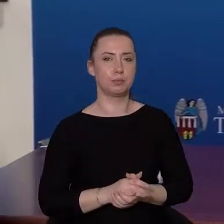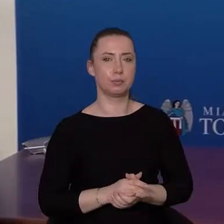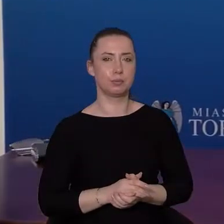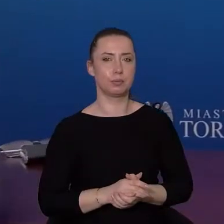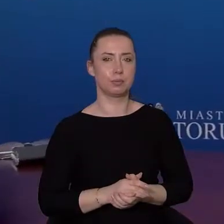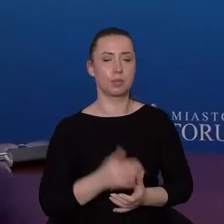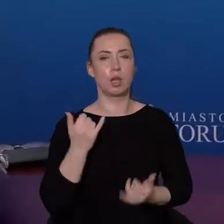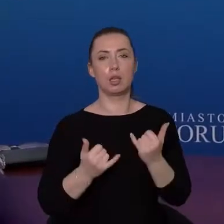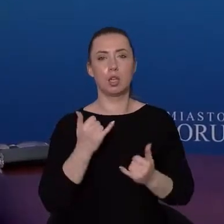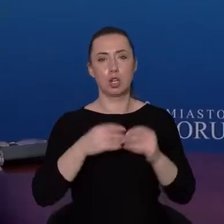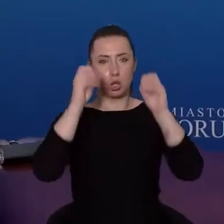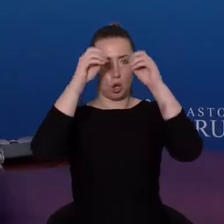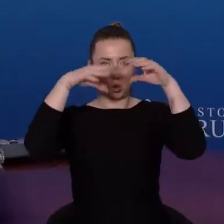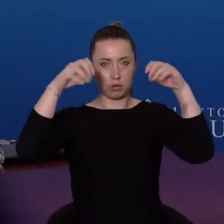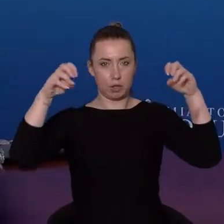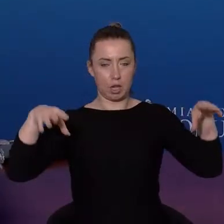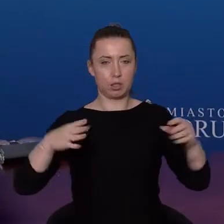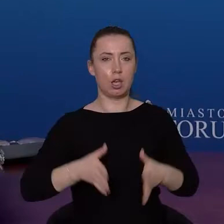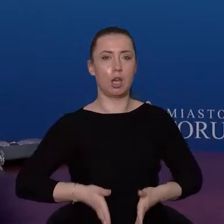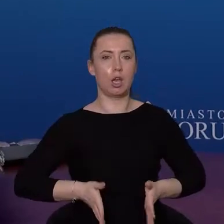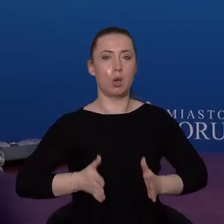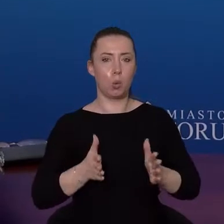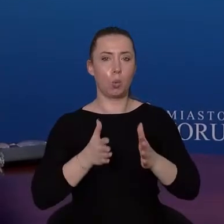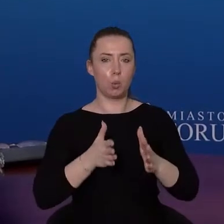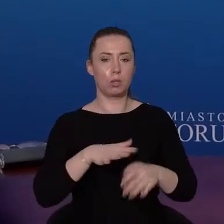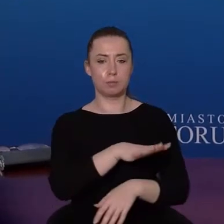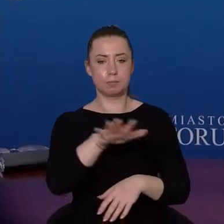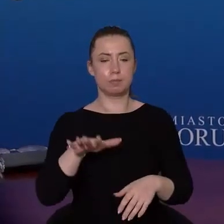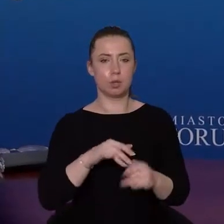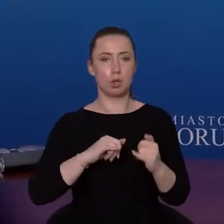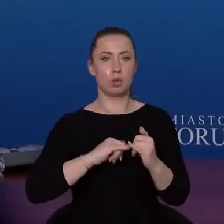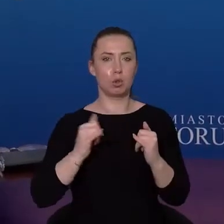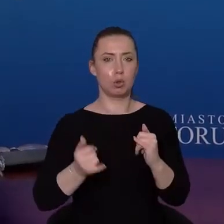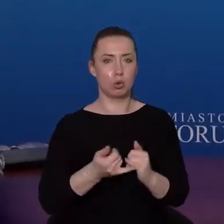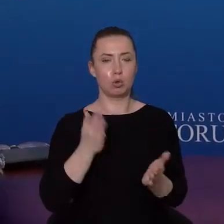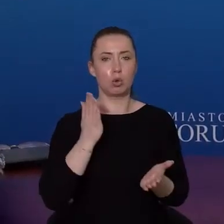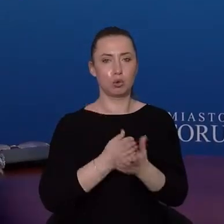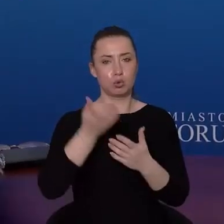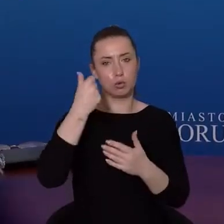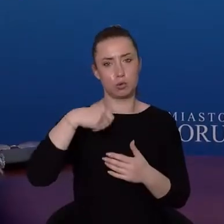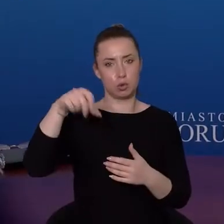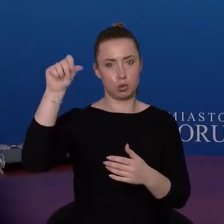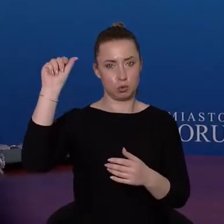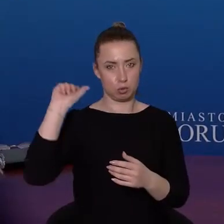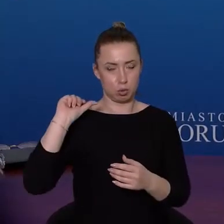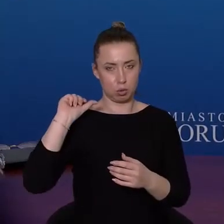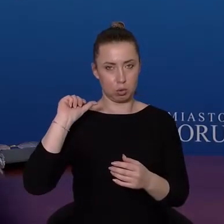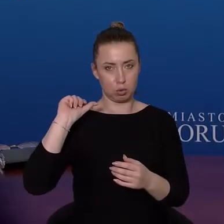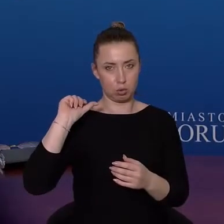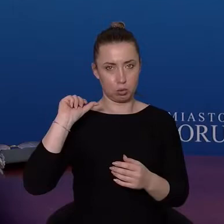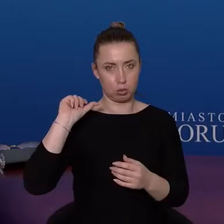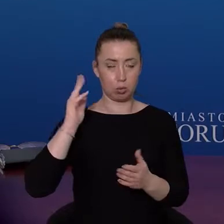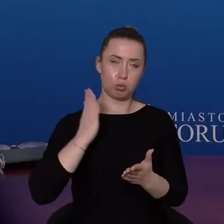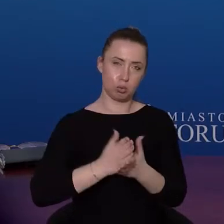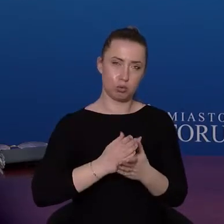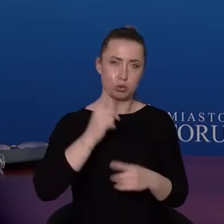A jeżeli chodzi o oświetlenie ulic w Toruniu, tutaj ponad rok temu, półtora